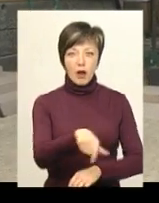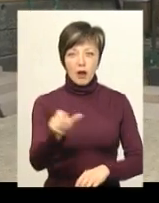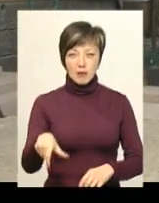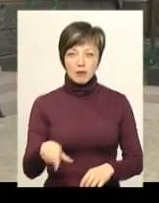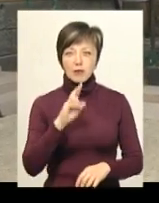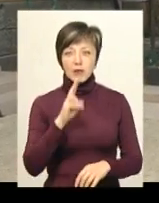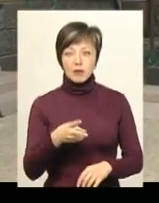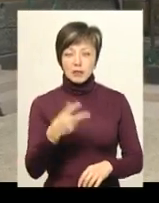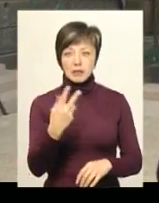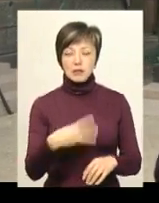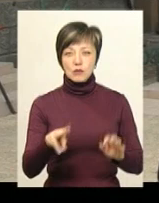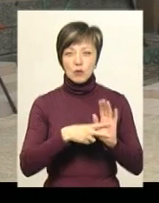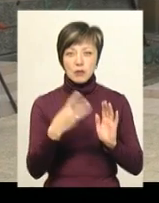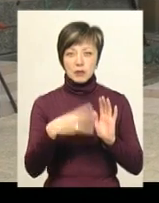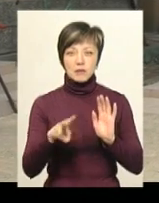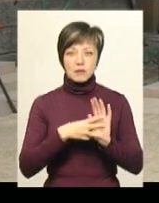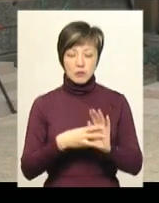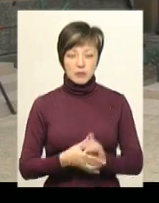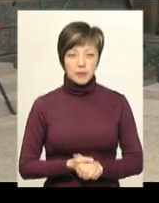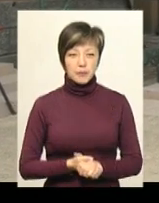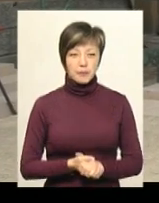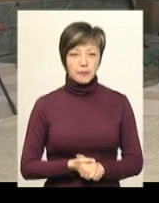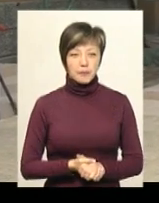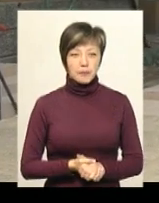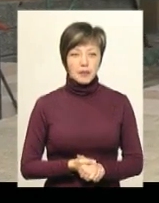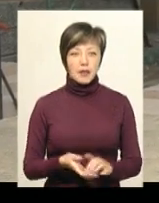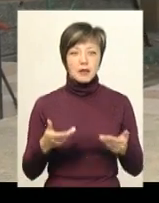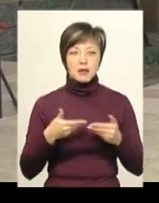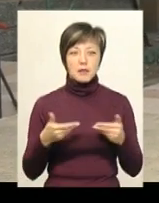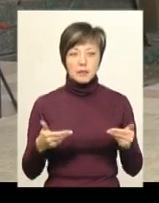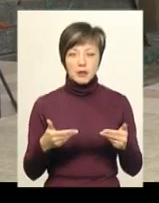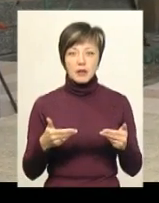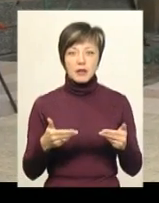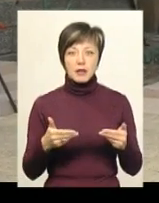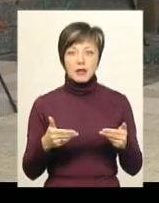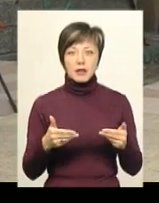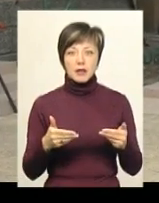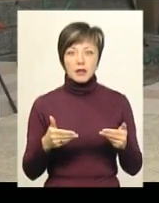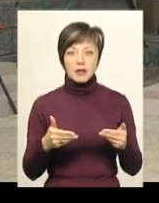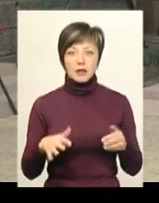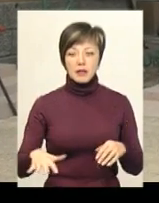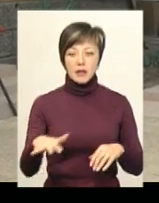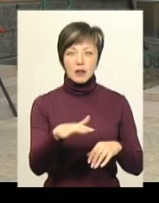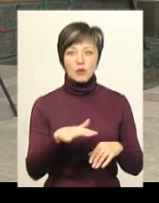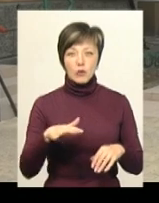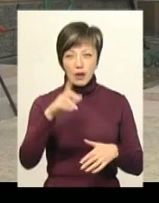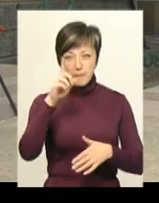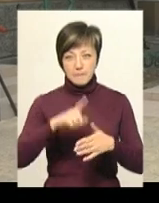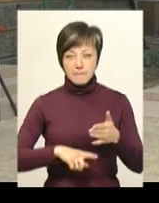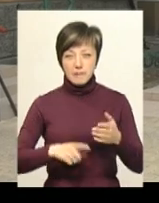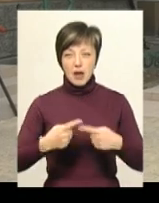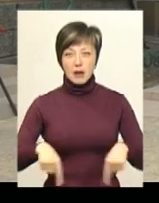В тих двох роках – 37 і 38. І ми є власне на територію тієї парафії, яка дійсно є